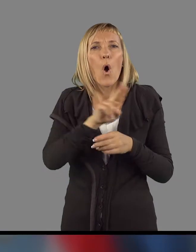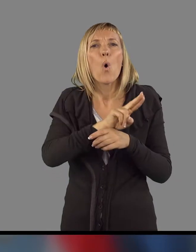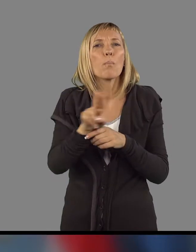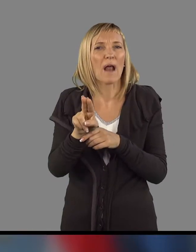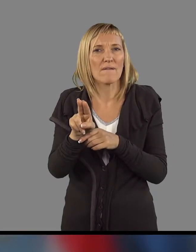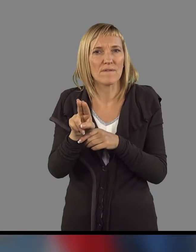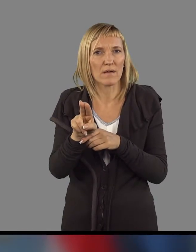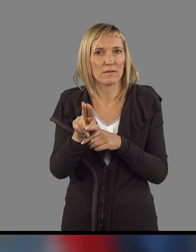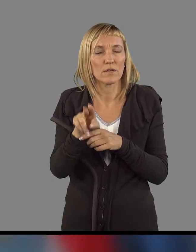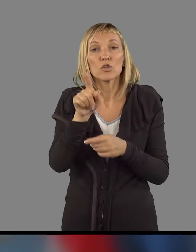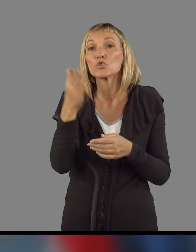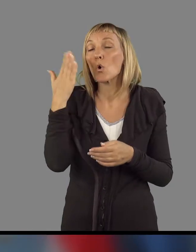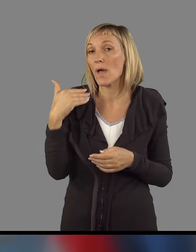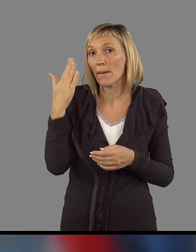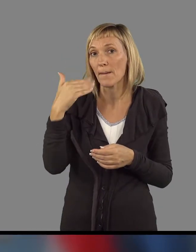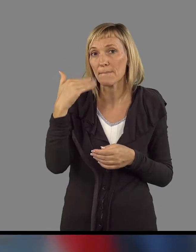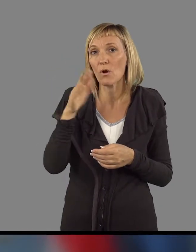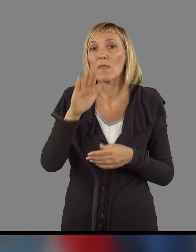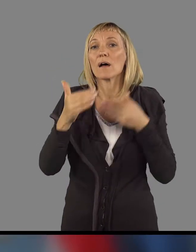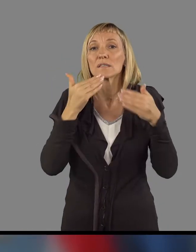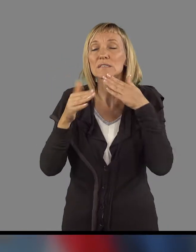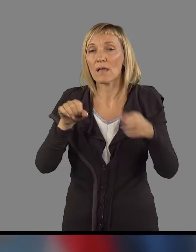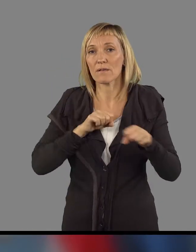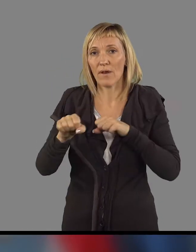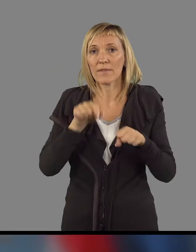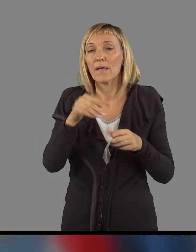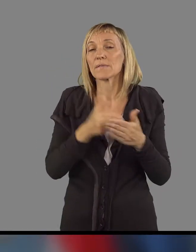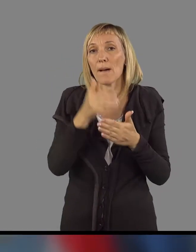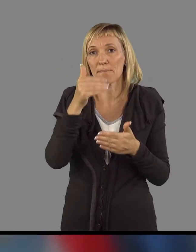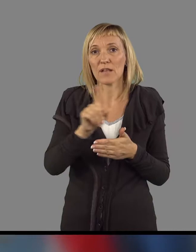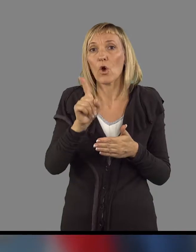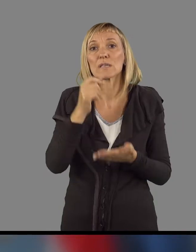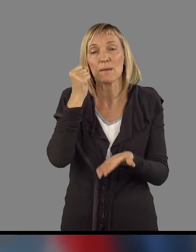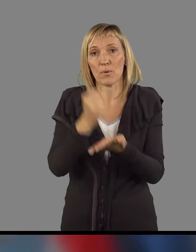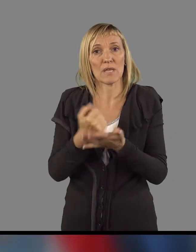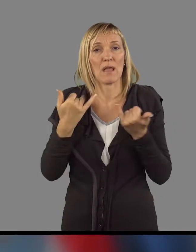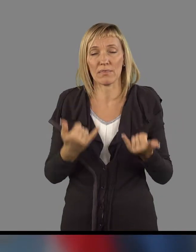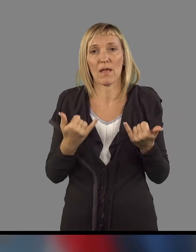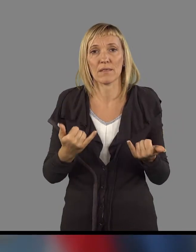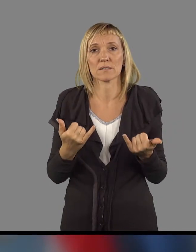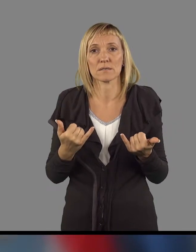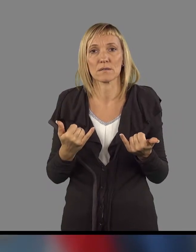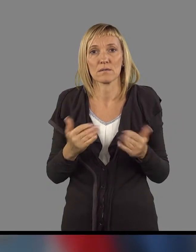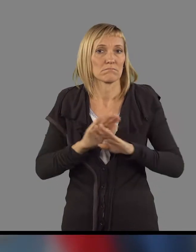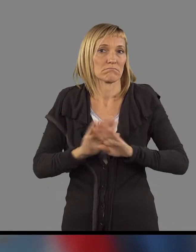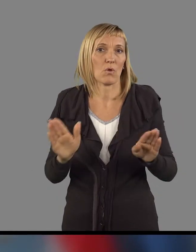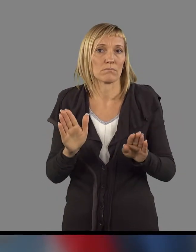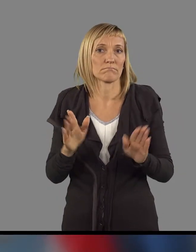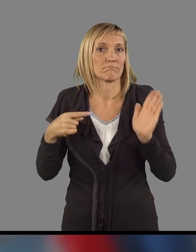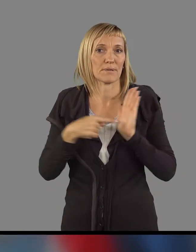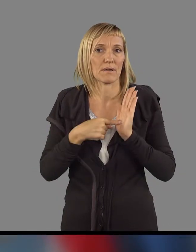uprav, je bilo to na seji vlade. ta predlog ni bil potrjen danes in to je to.